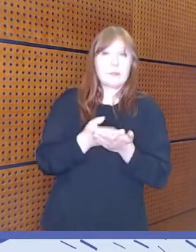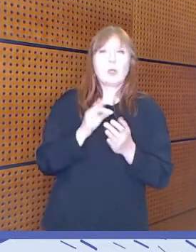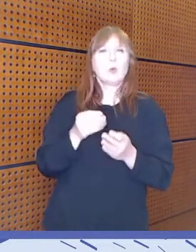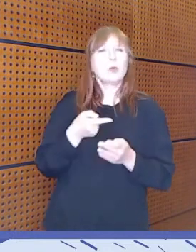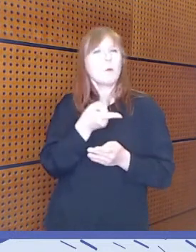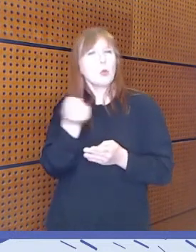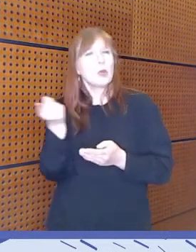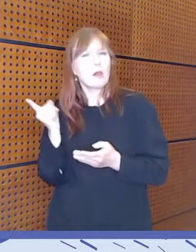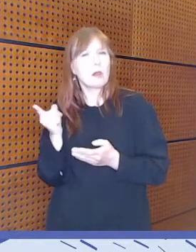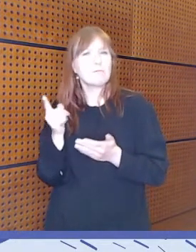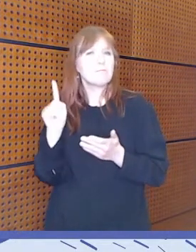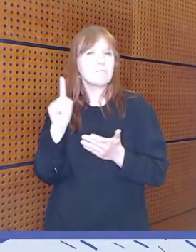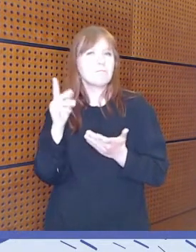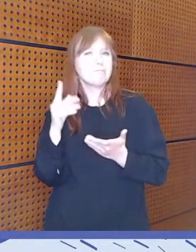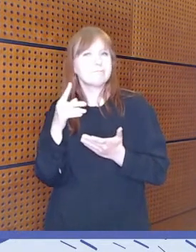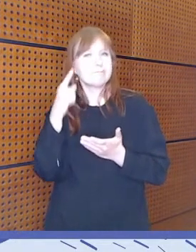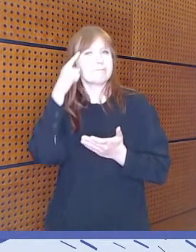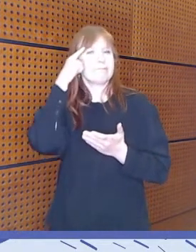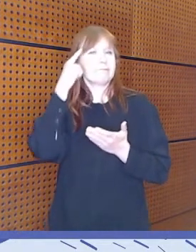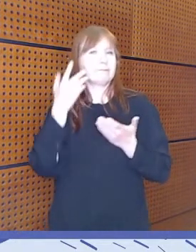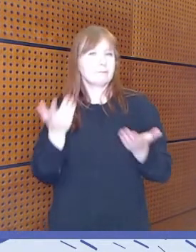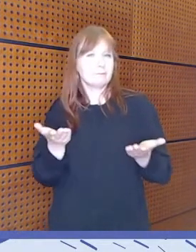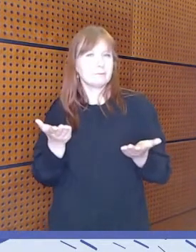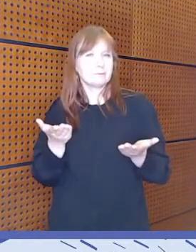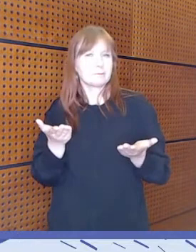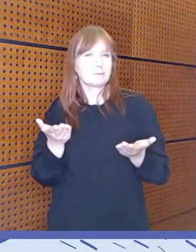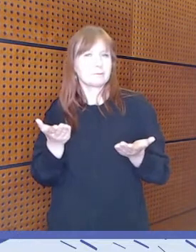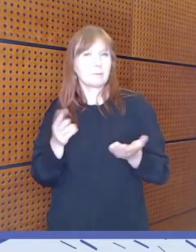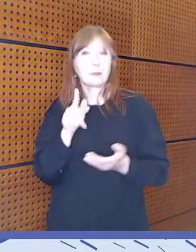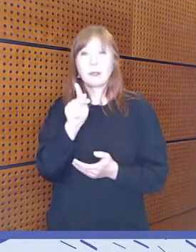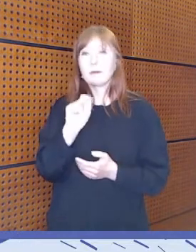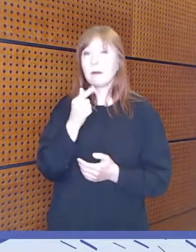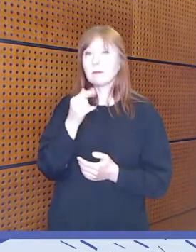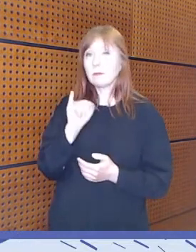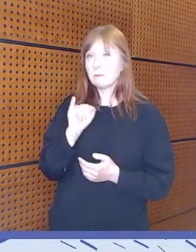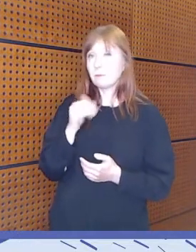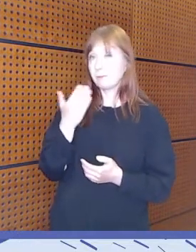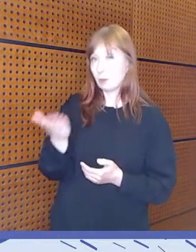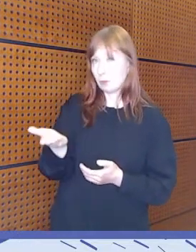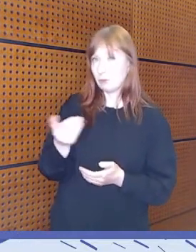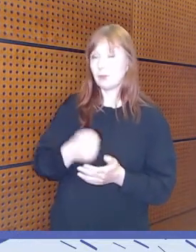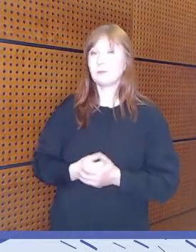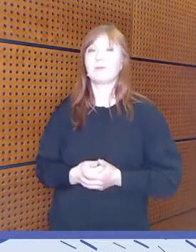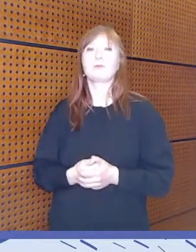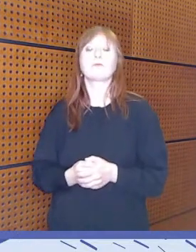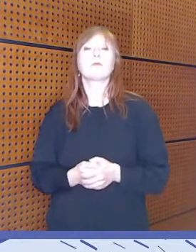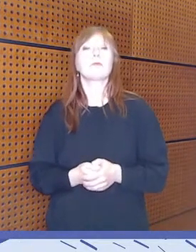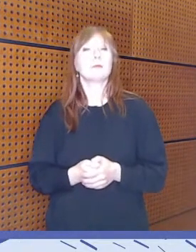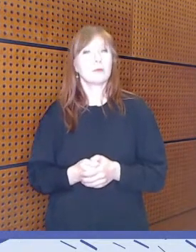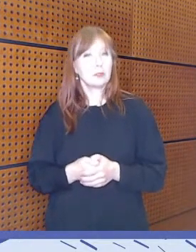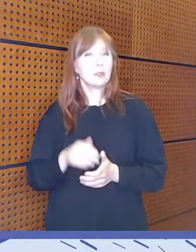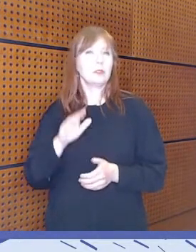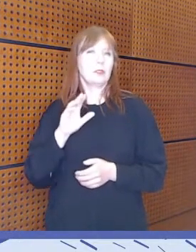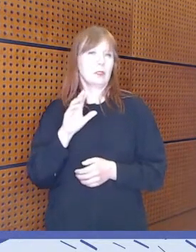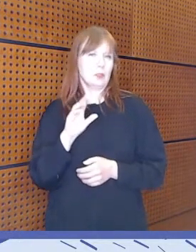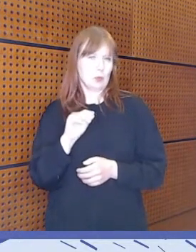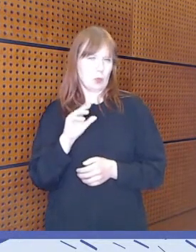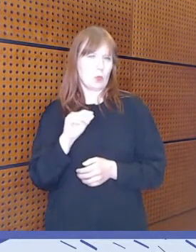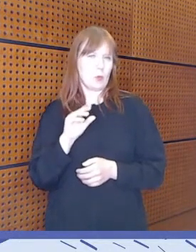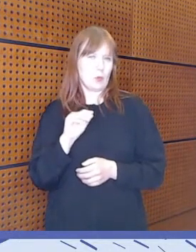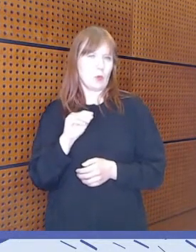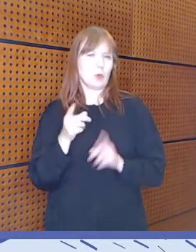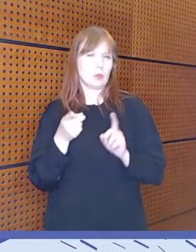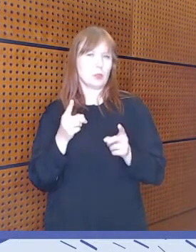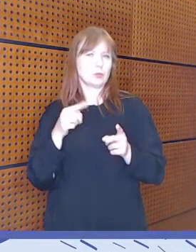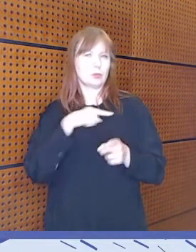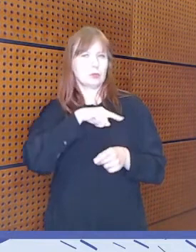mitään ajatuksia? Kati, ole hyvä. No joo, siis kun ajatellaan sitä inkluusion